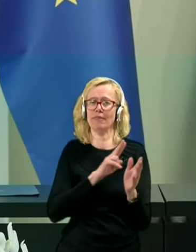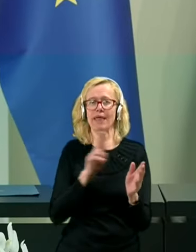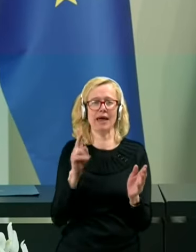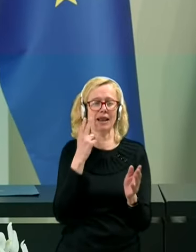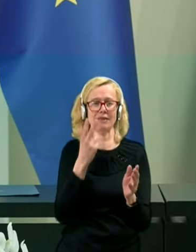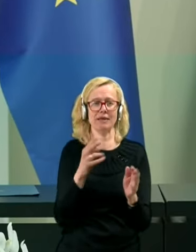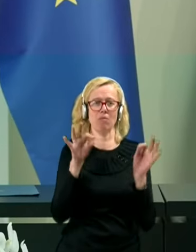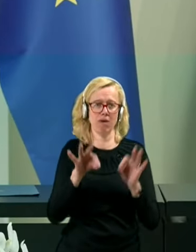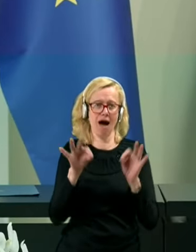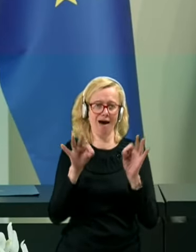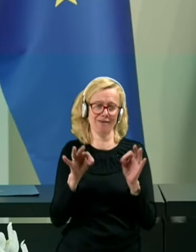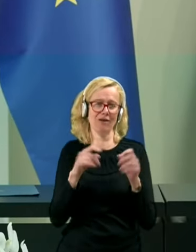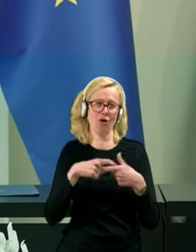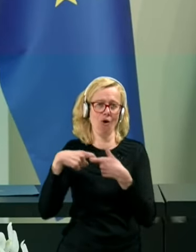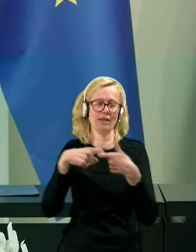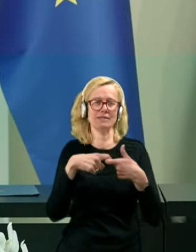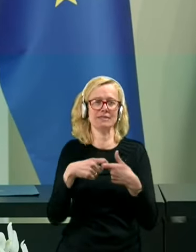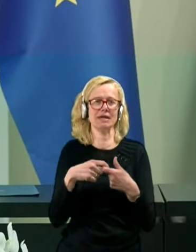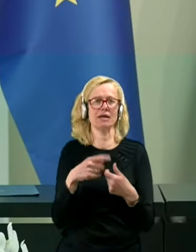dolgotrajne oskrbe.